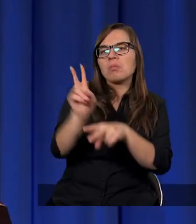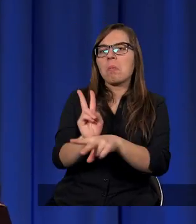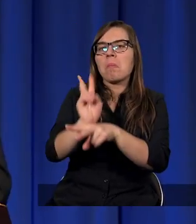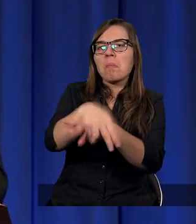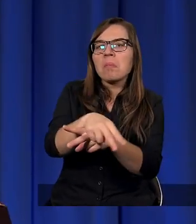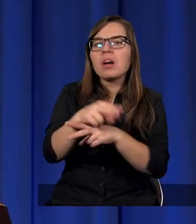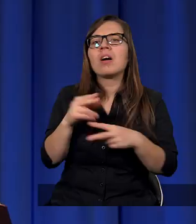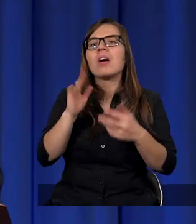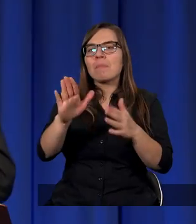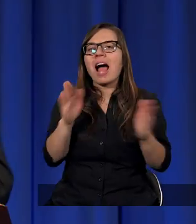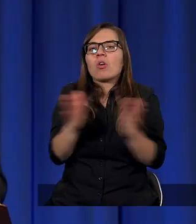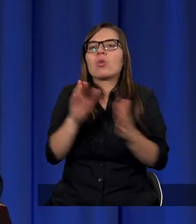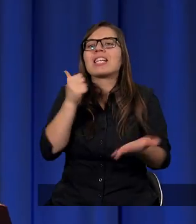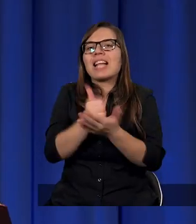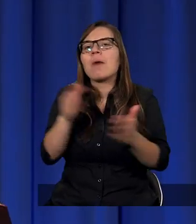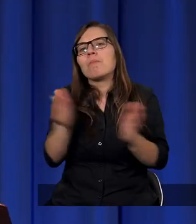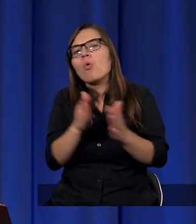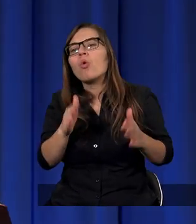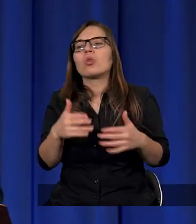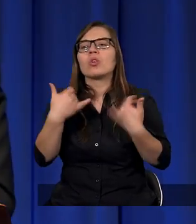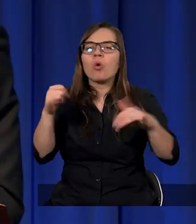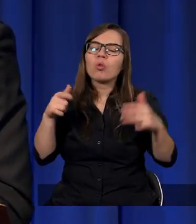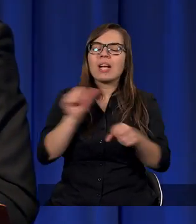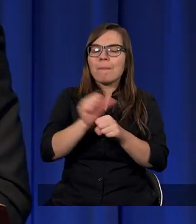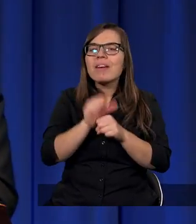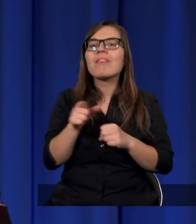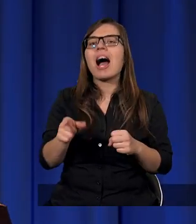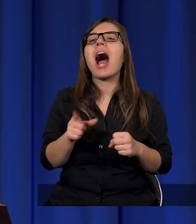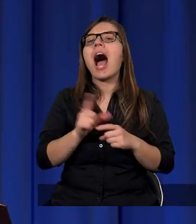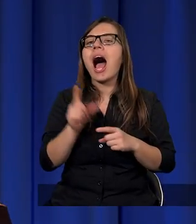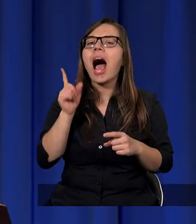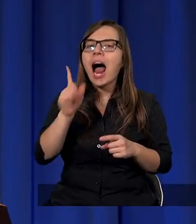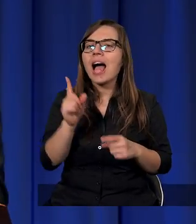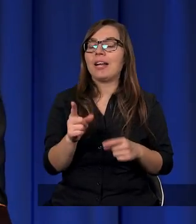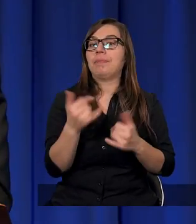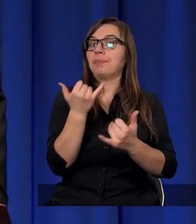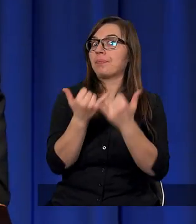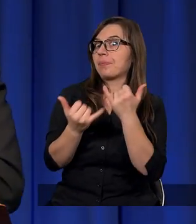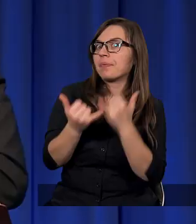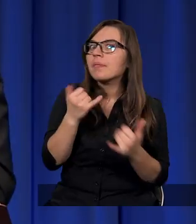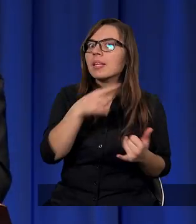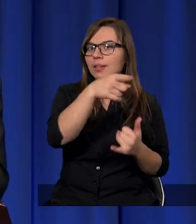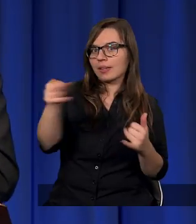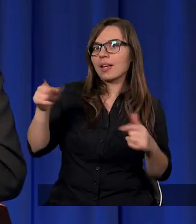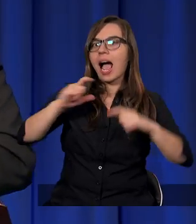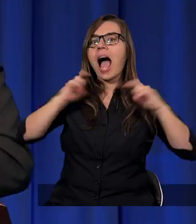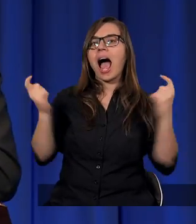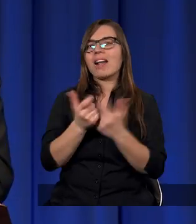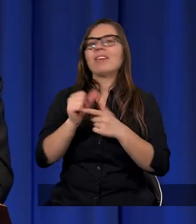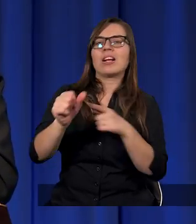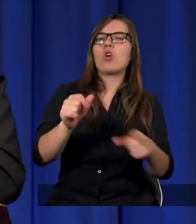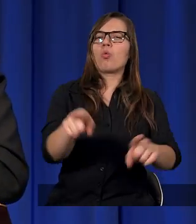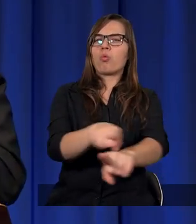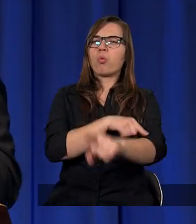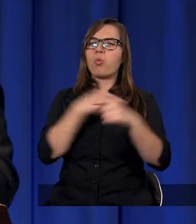Kościoła, mają też taki krótki staż, może nawet krótszy, różnie to bywa. Ale jeżeli już jesteście adwentystami z takim długim